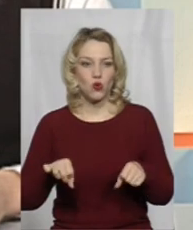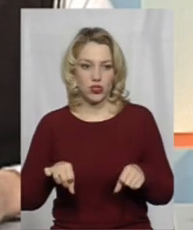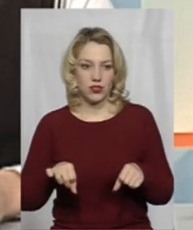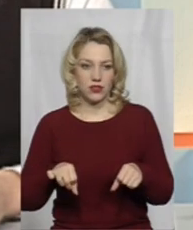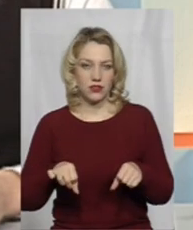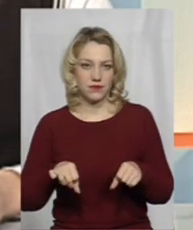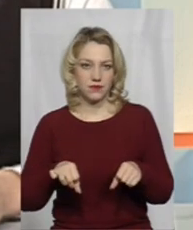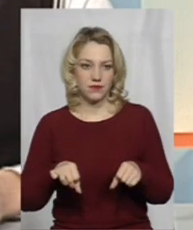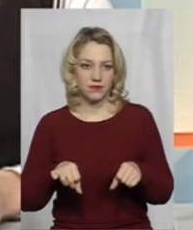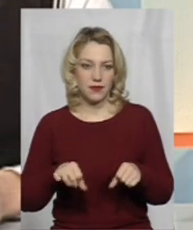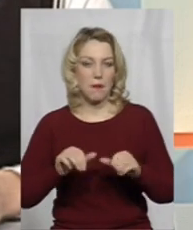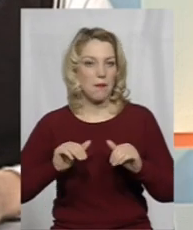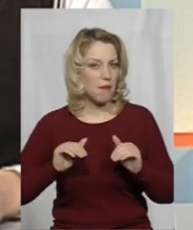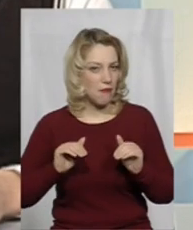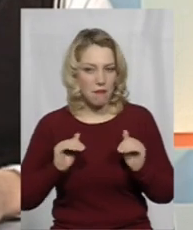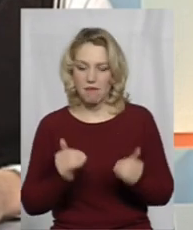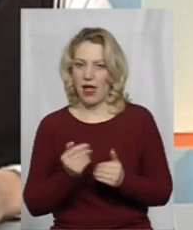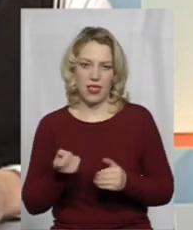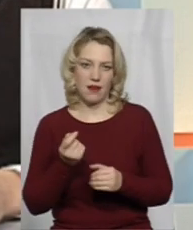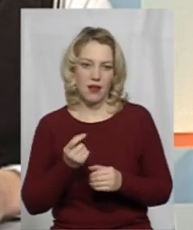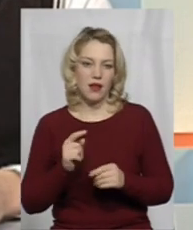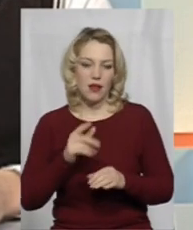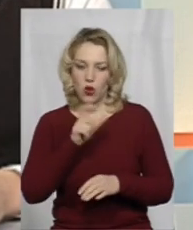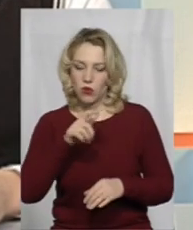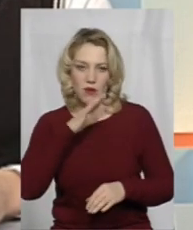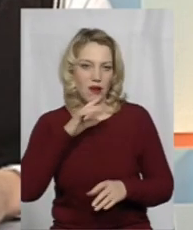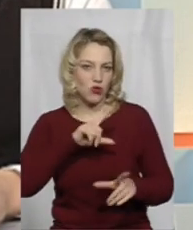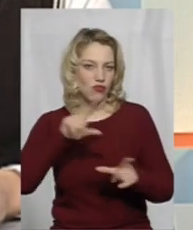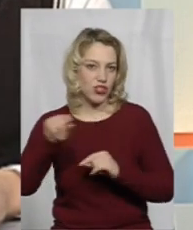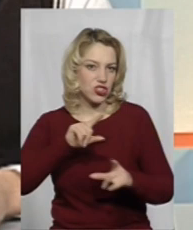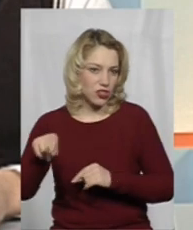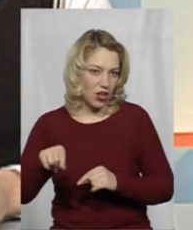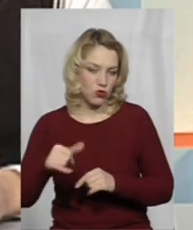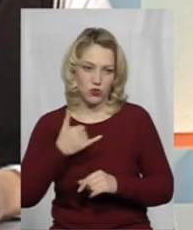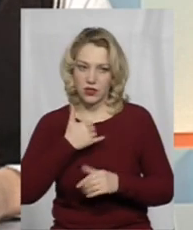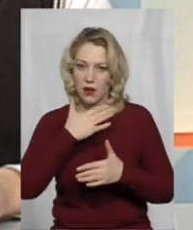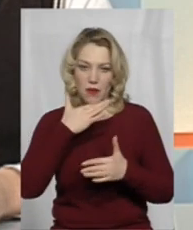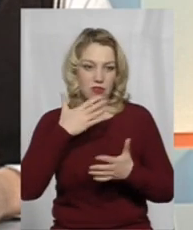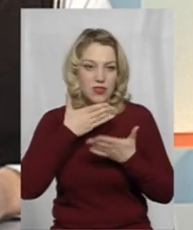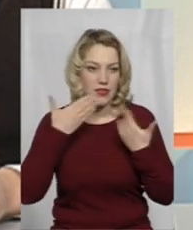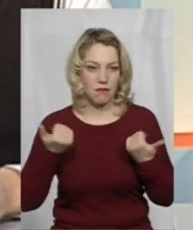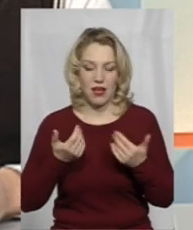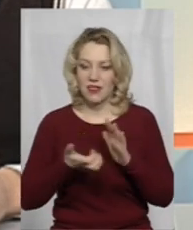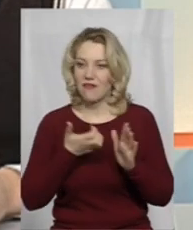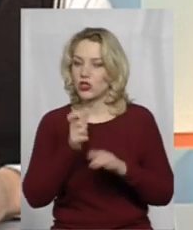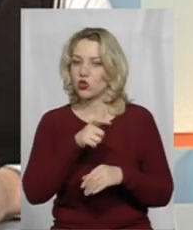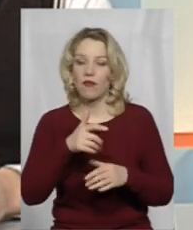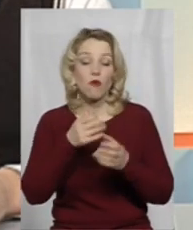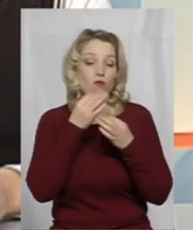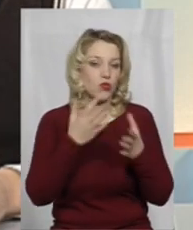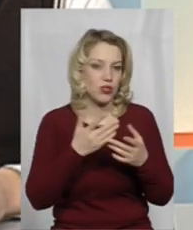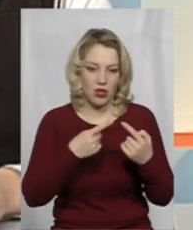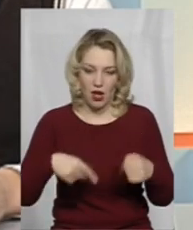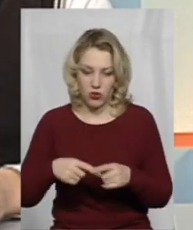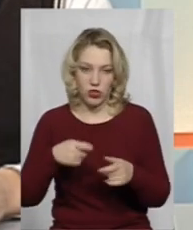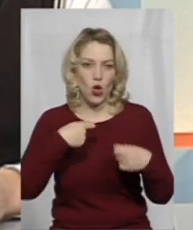мала. Люди багато повиїжджали. В нас багато немає, не вистачає людей в будь-якій галузі, що